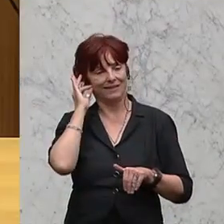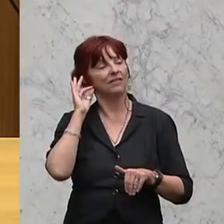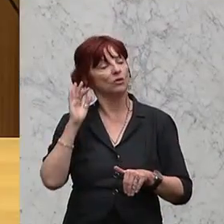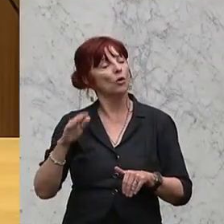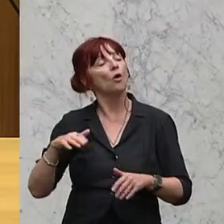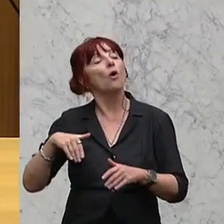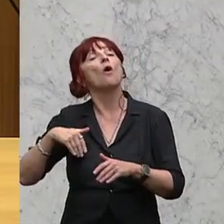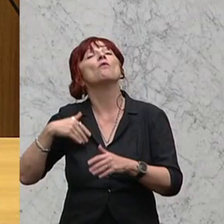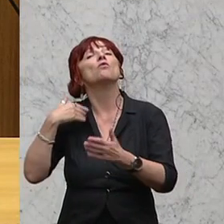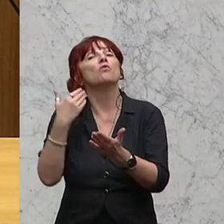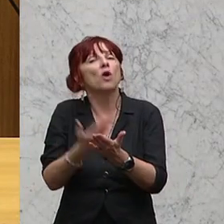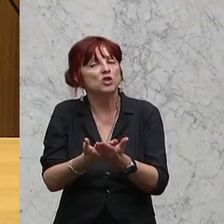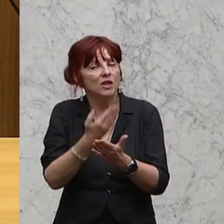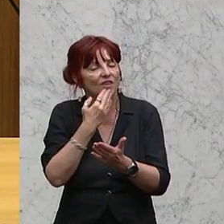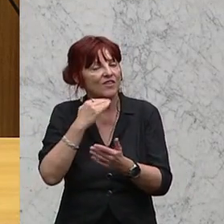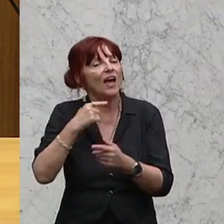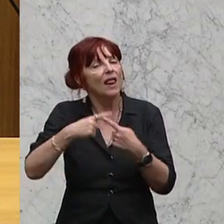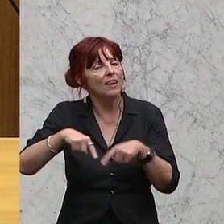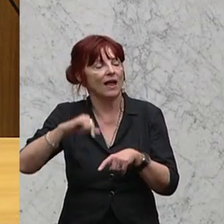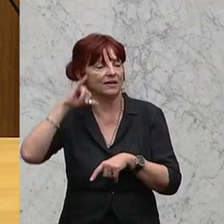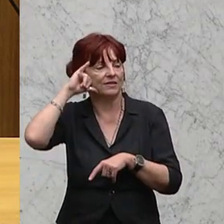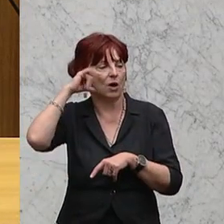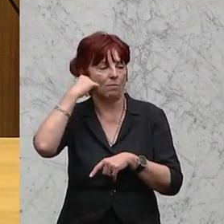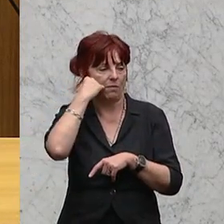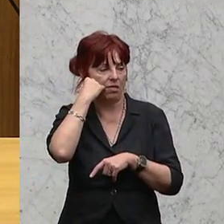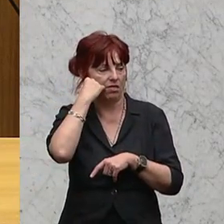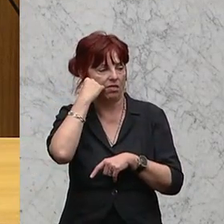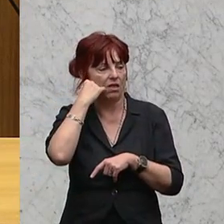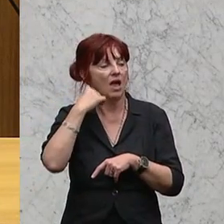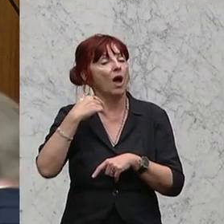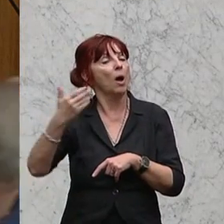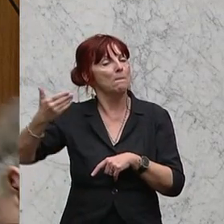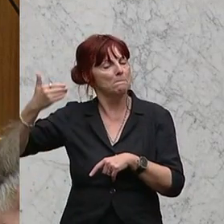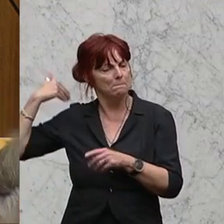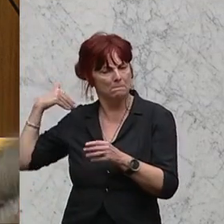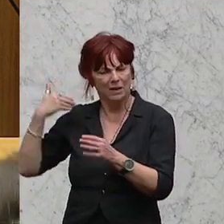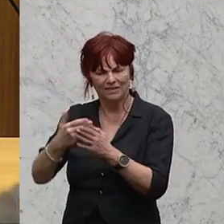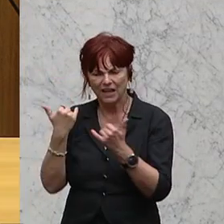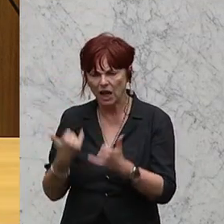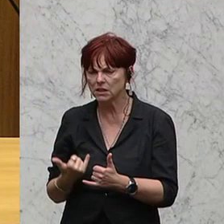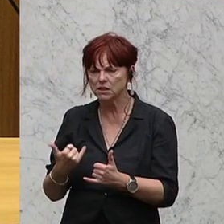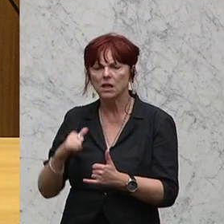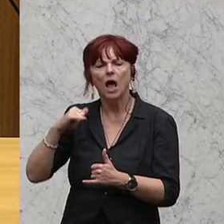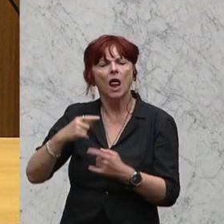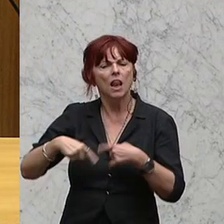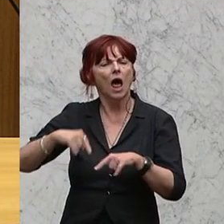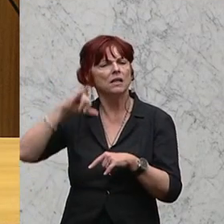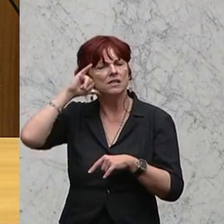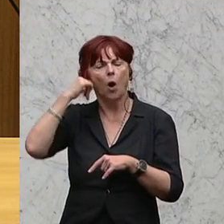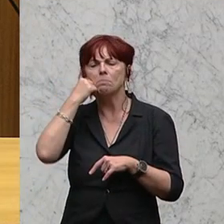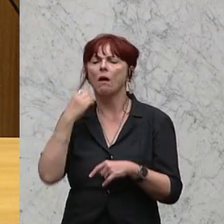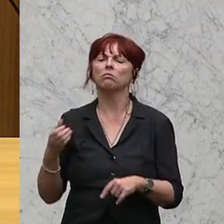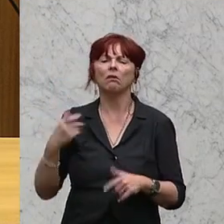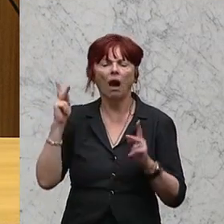aber bisher war es so, dass die irgendjemanden einsetzen konnten, ohne irgendein Qualifikationsprofil.